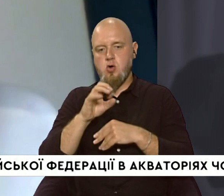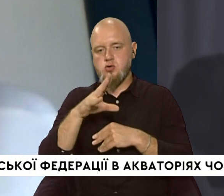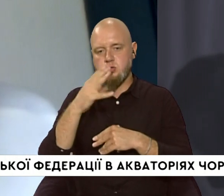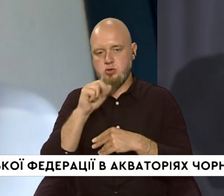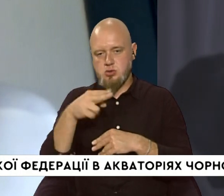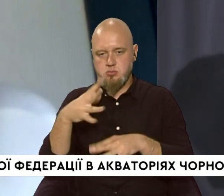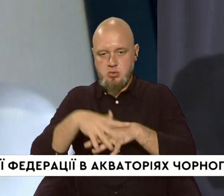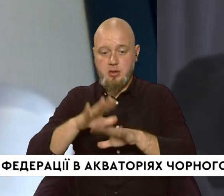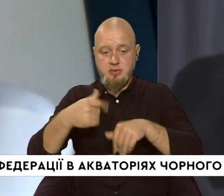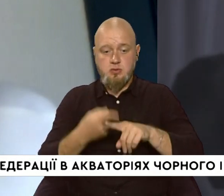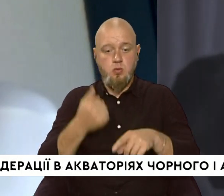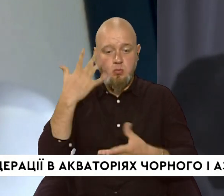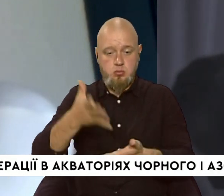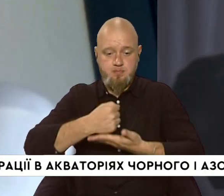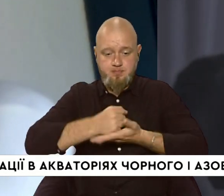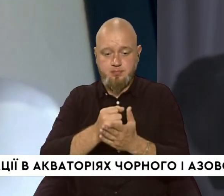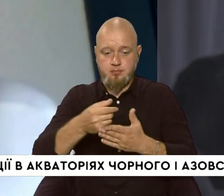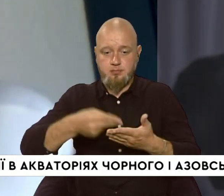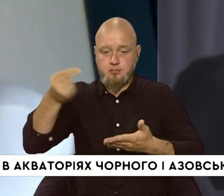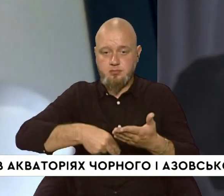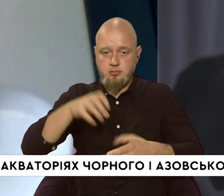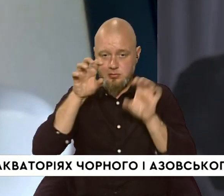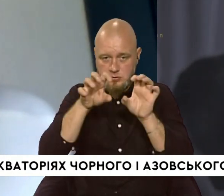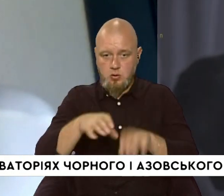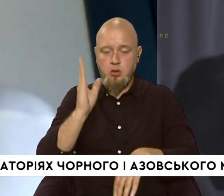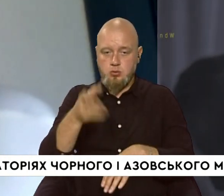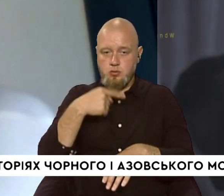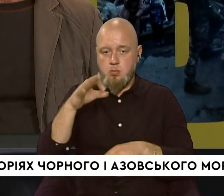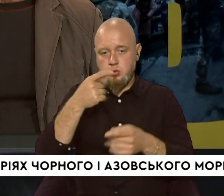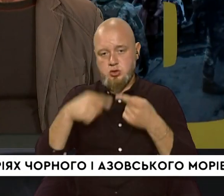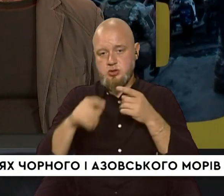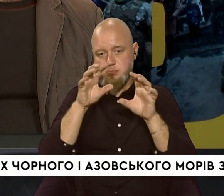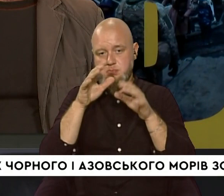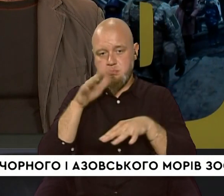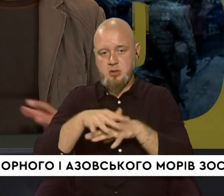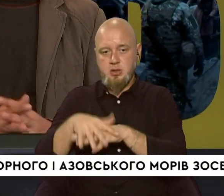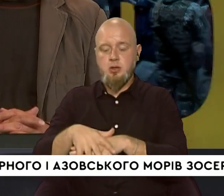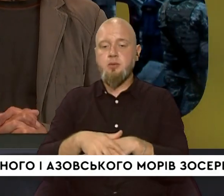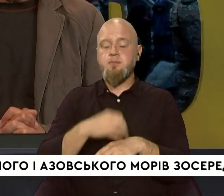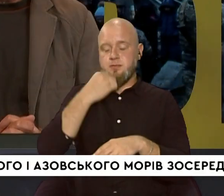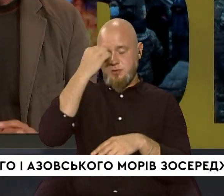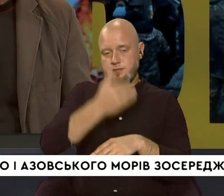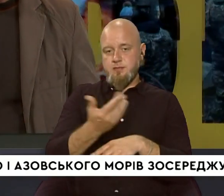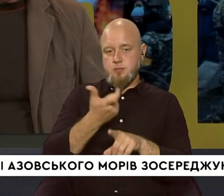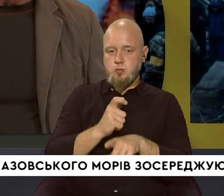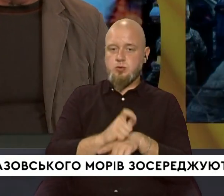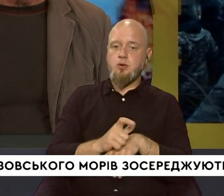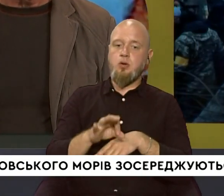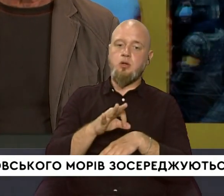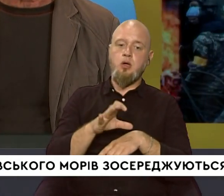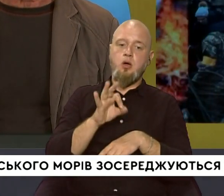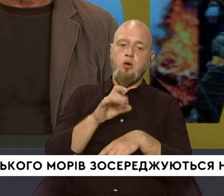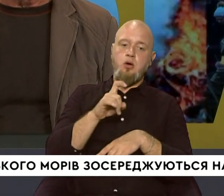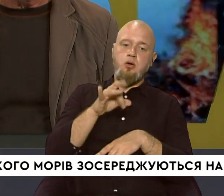Уже після того, як буде прийнято підпис на закон, буде йти мова про інші банки. Дякую вам дуже. Олена